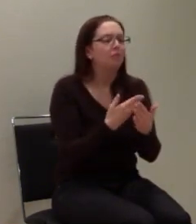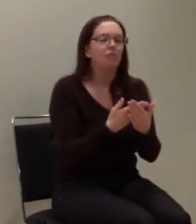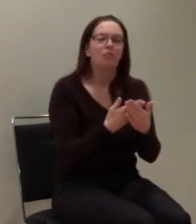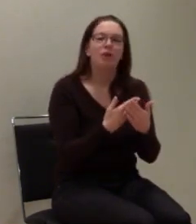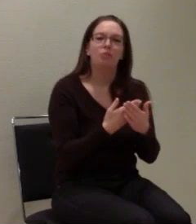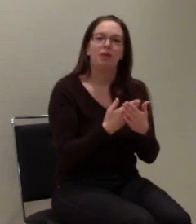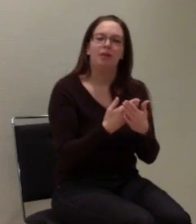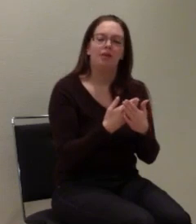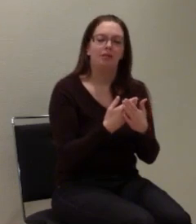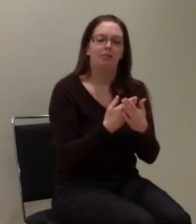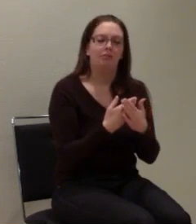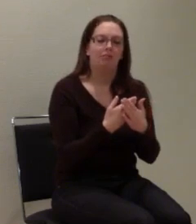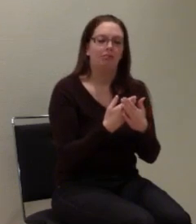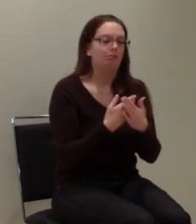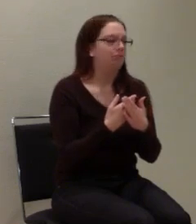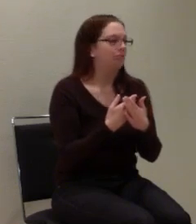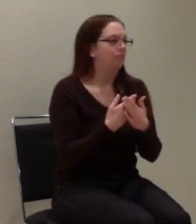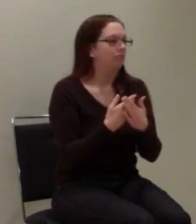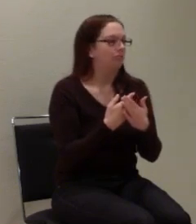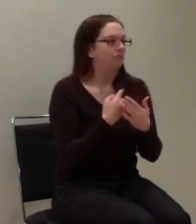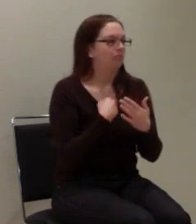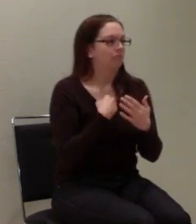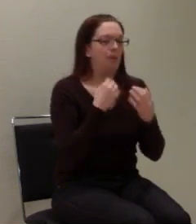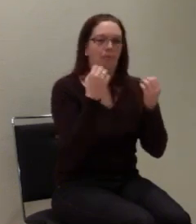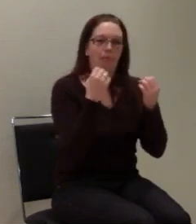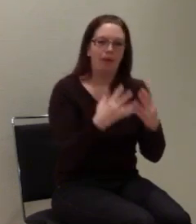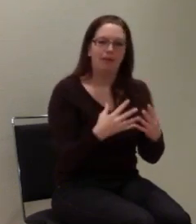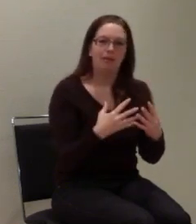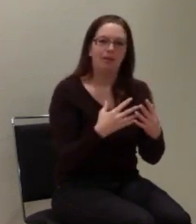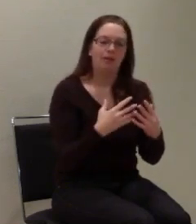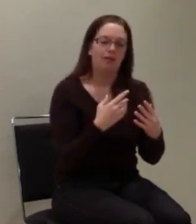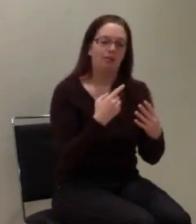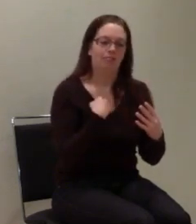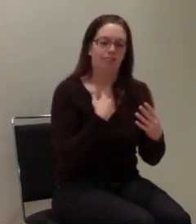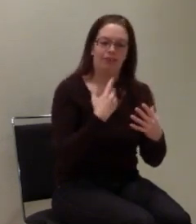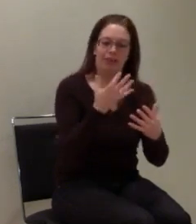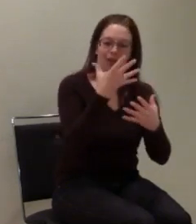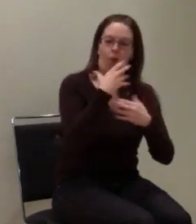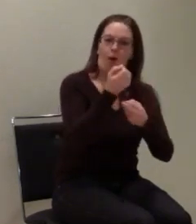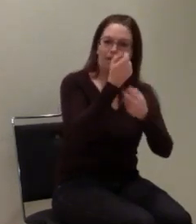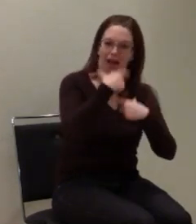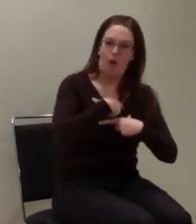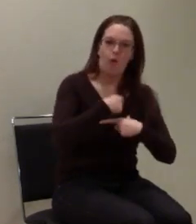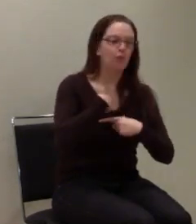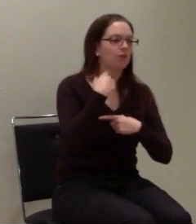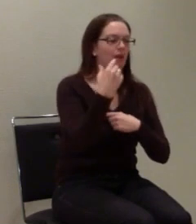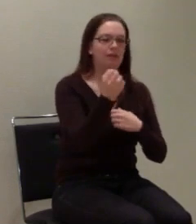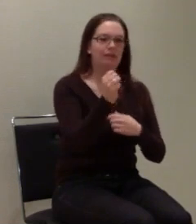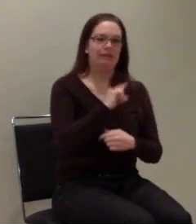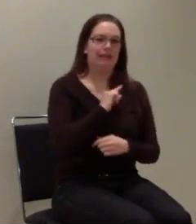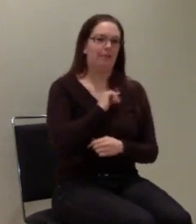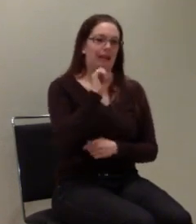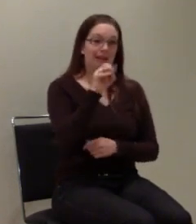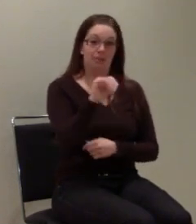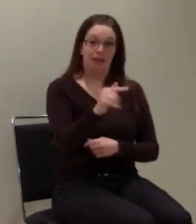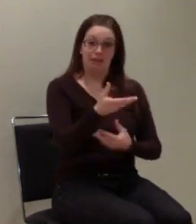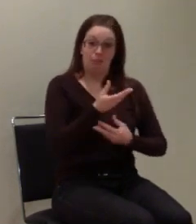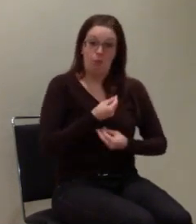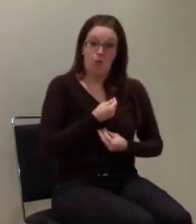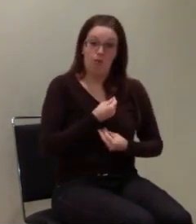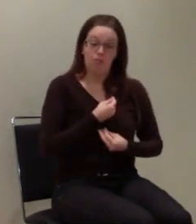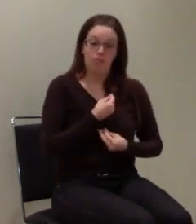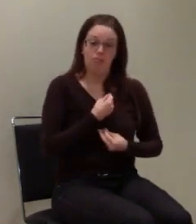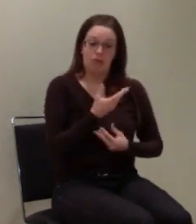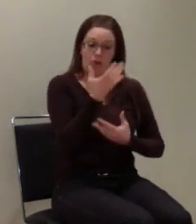Also man bekommt dann praktisch eine SMS zurückgeschickt, sie wurden geortet. Das habe ich soweit verstanden. Aber auf wie viel